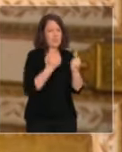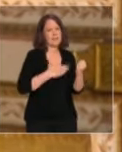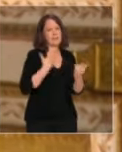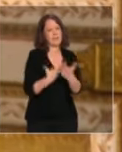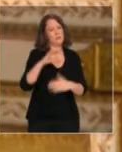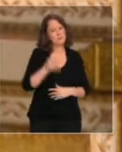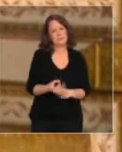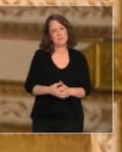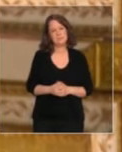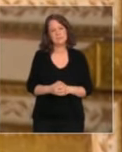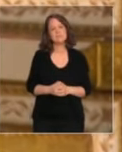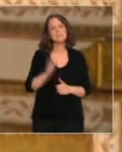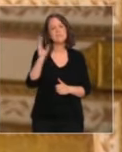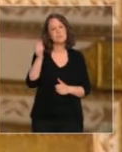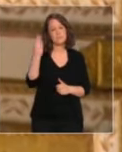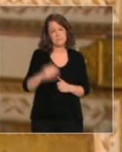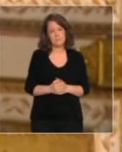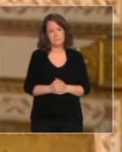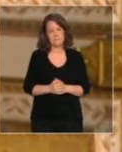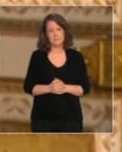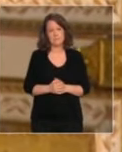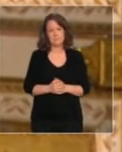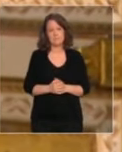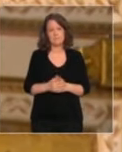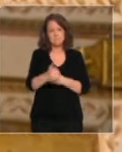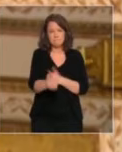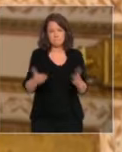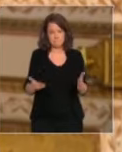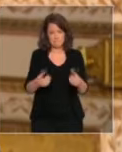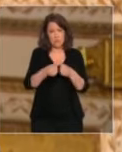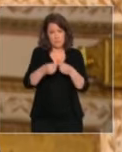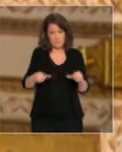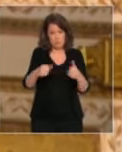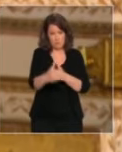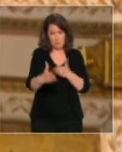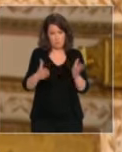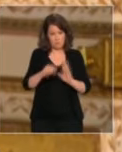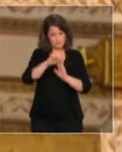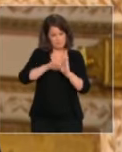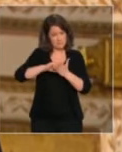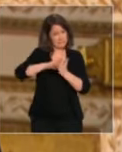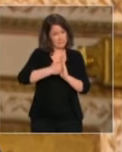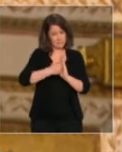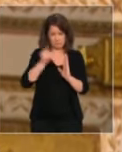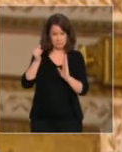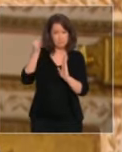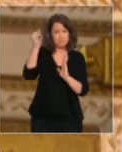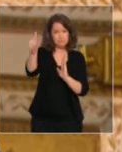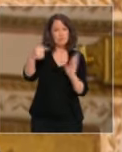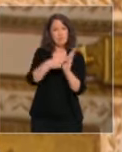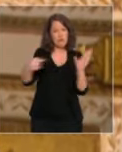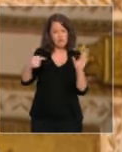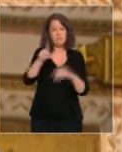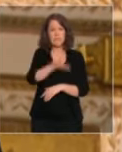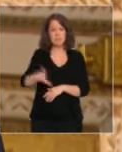C'est pour cela que le confinement le plus strict doit encore se poursuivre jusqu'au lundi 11